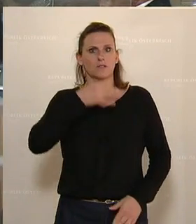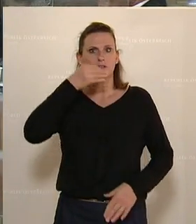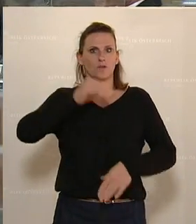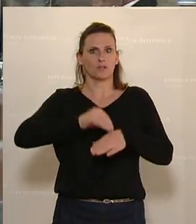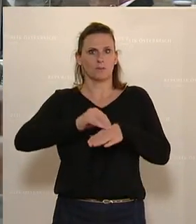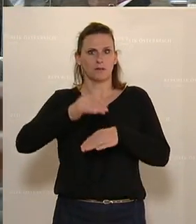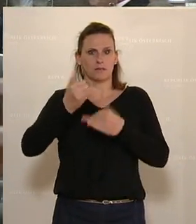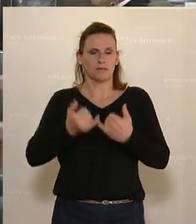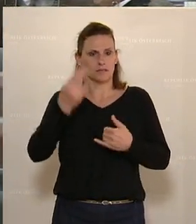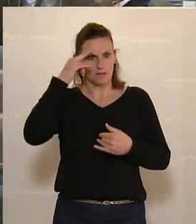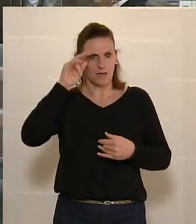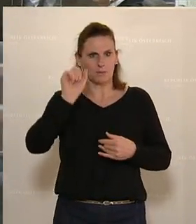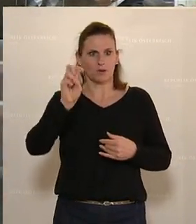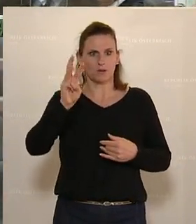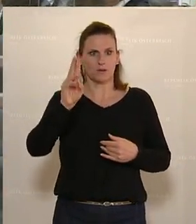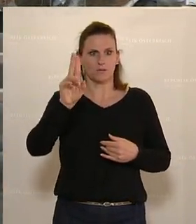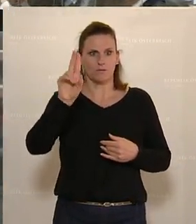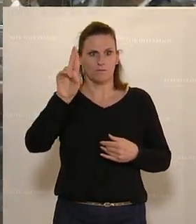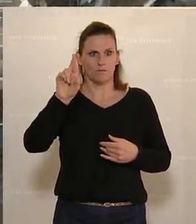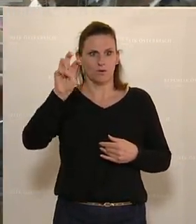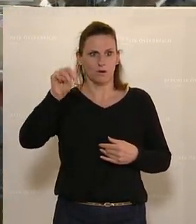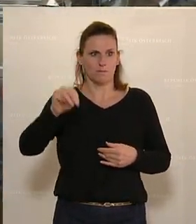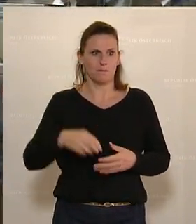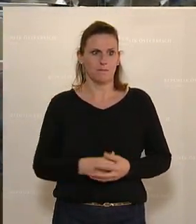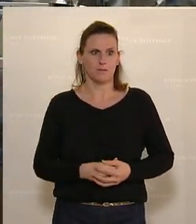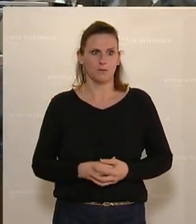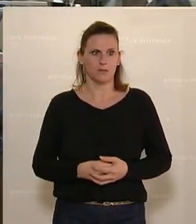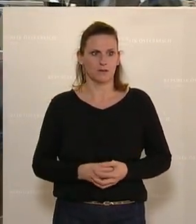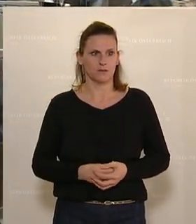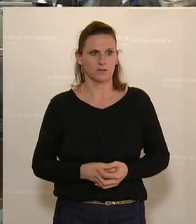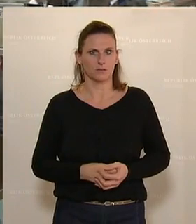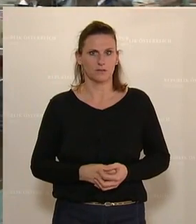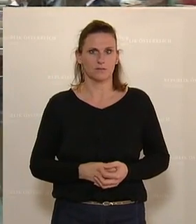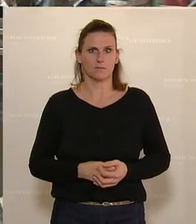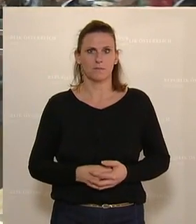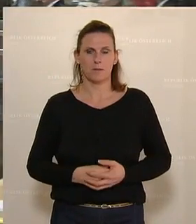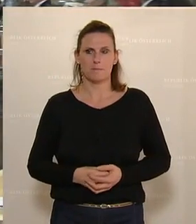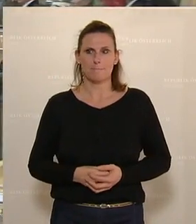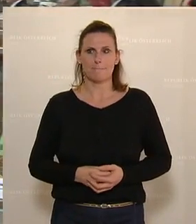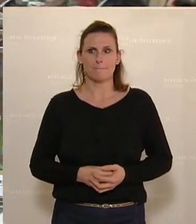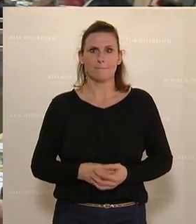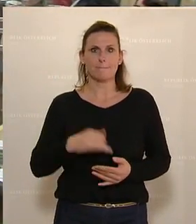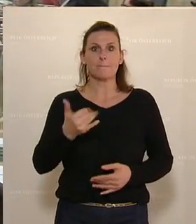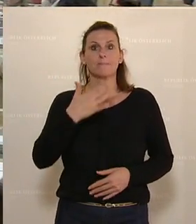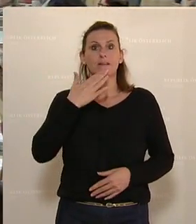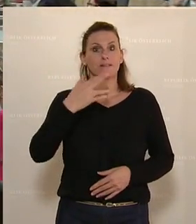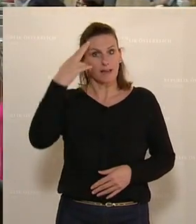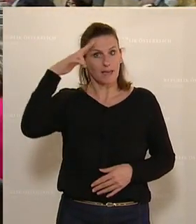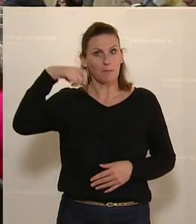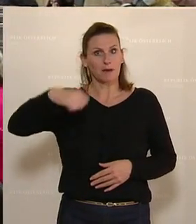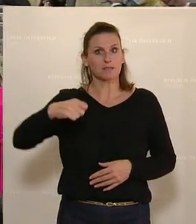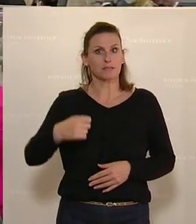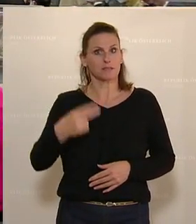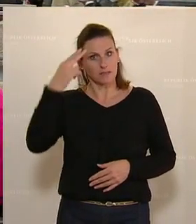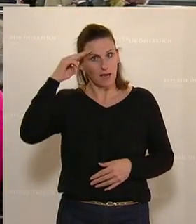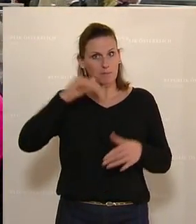Der letzte bei diesem Tagesordnungspunkt gemeldete Redner ist Peter Wurm von der FPÖ. Ja, danke Herr Präsident, Herr Minister,